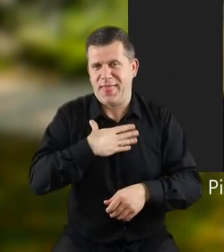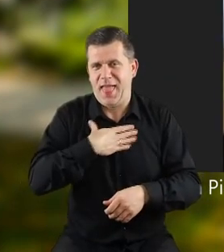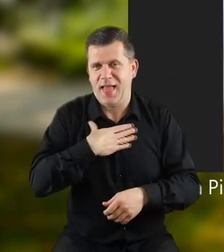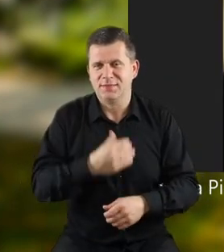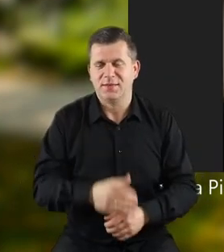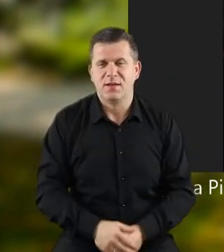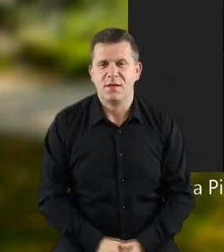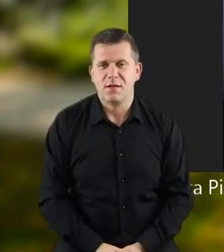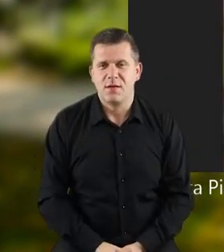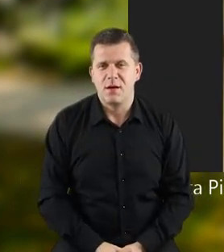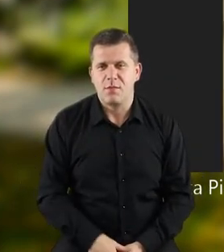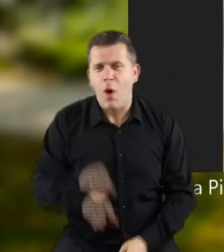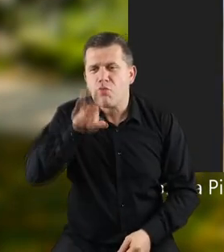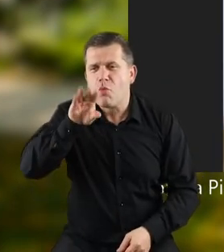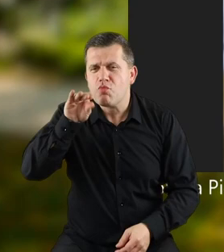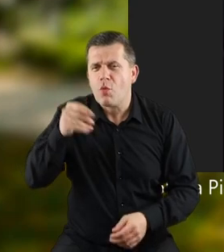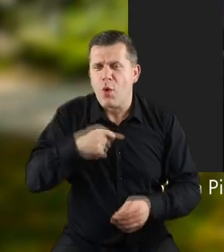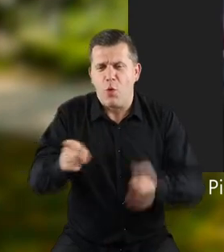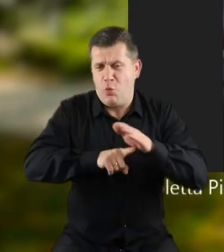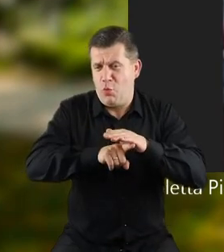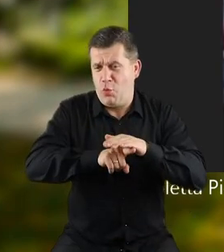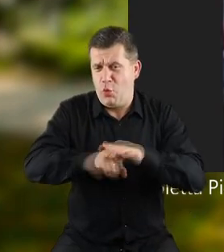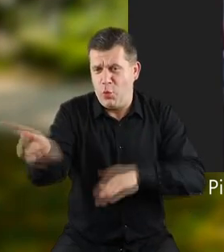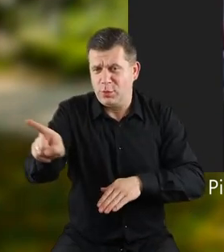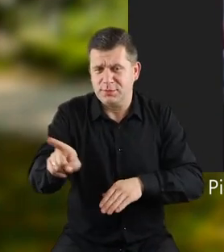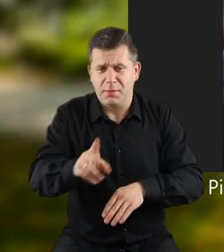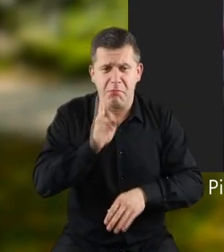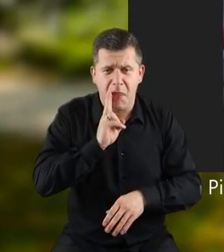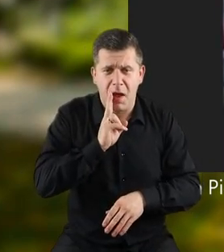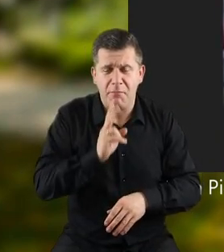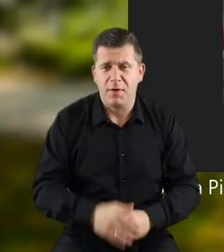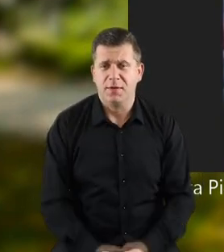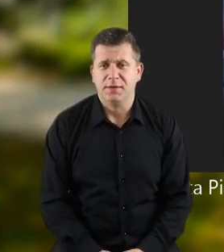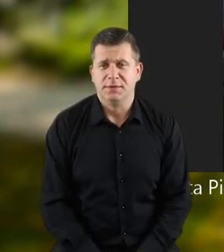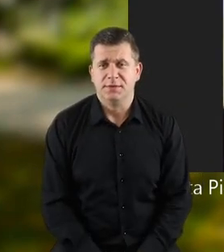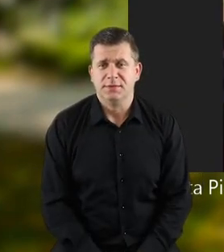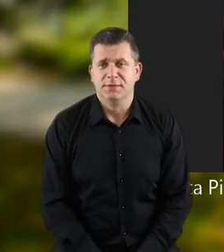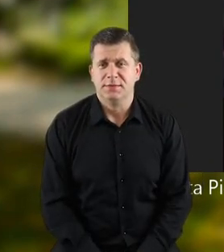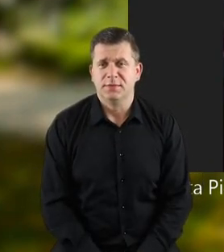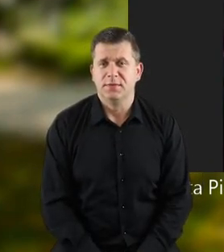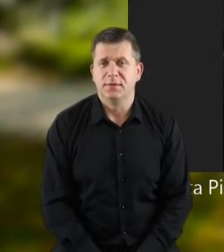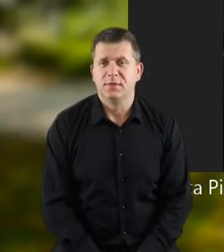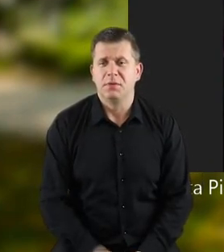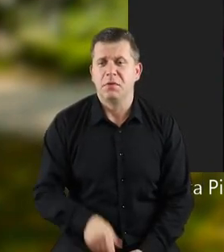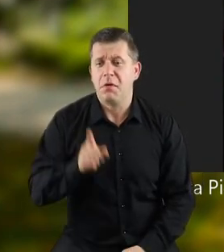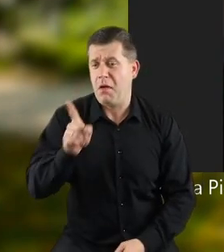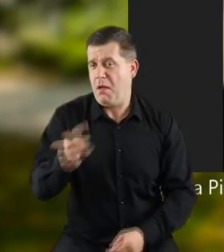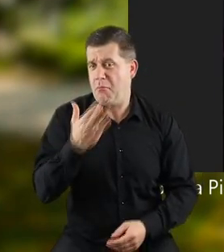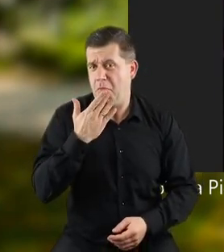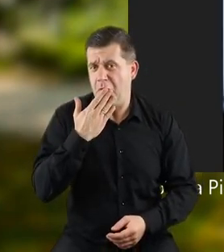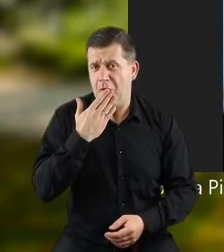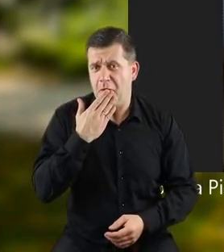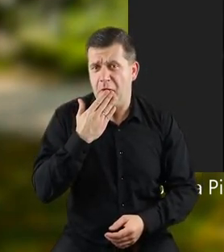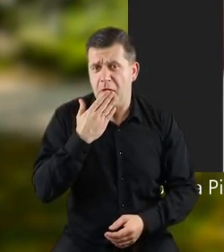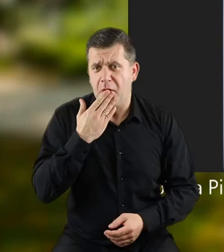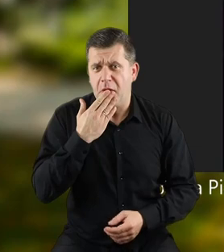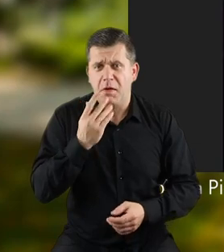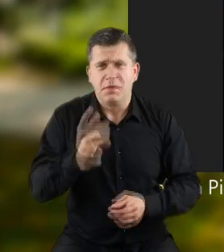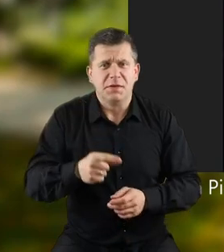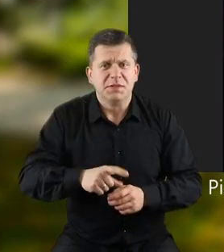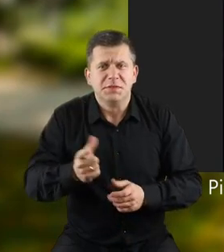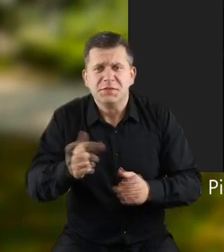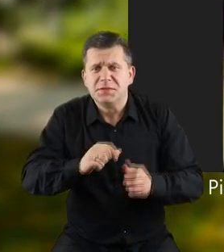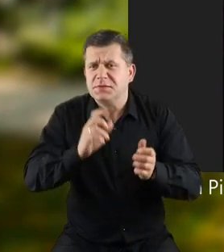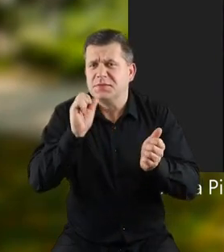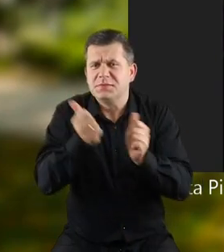uciekł od mamusi. Jak twierdził, święt